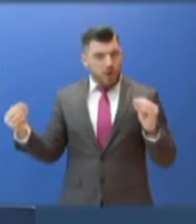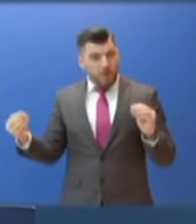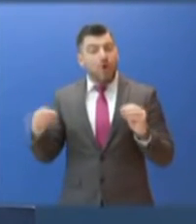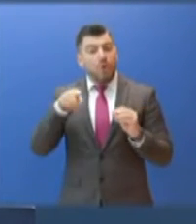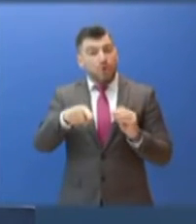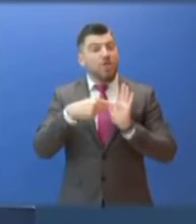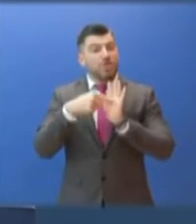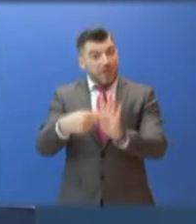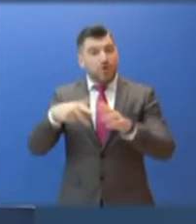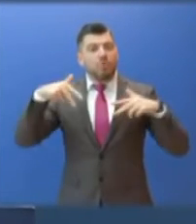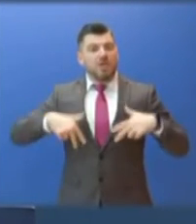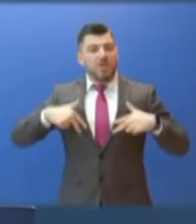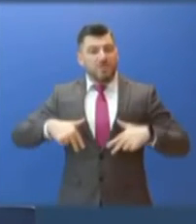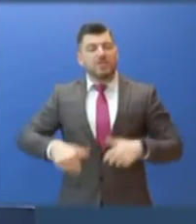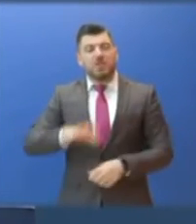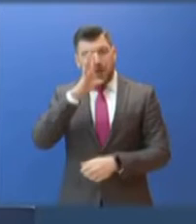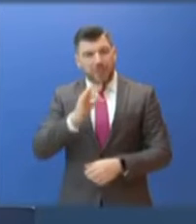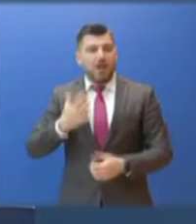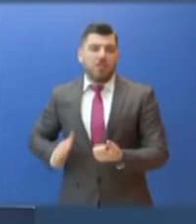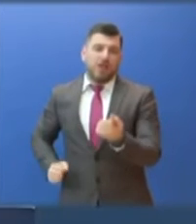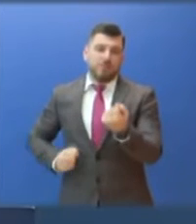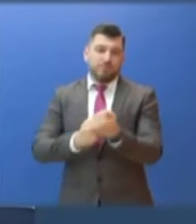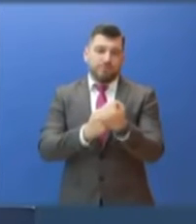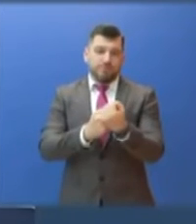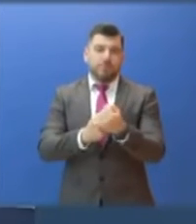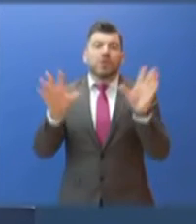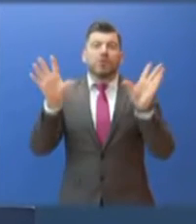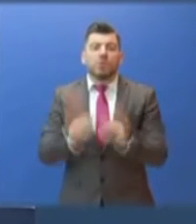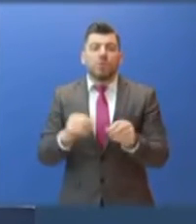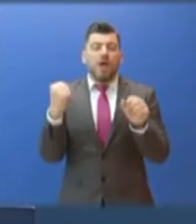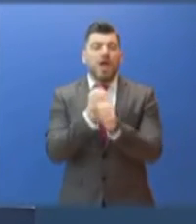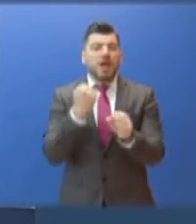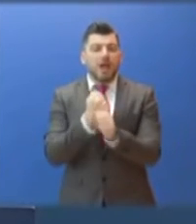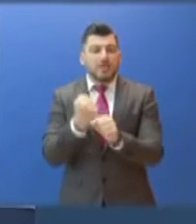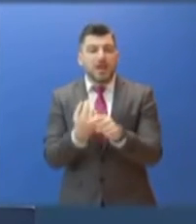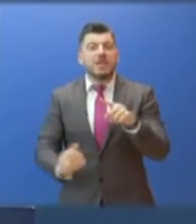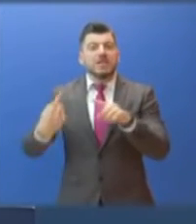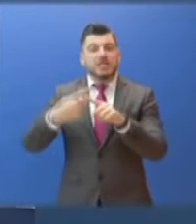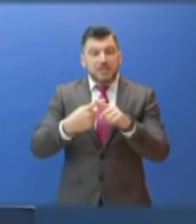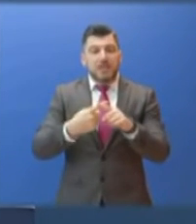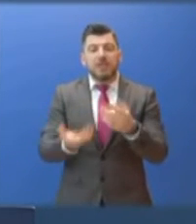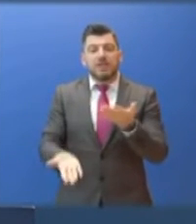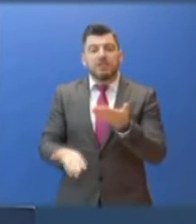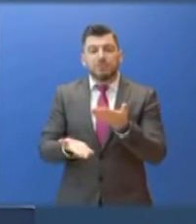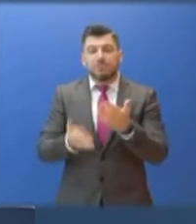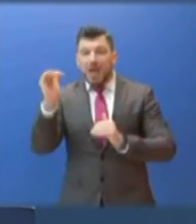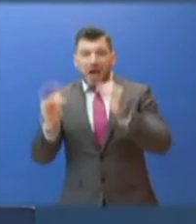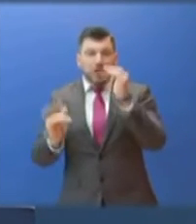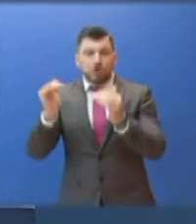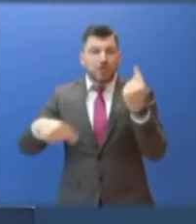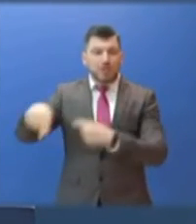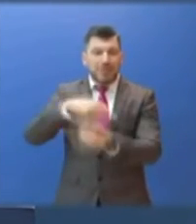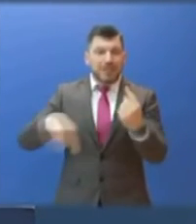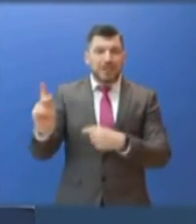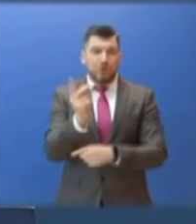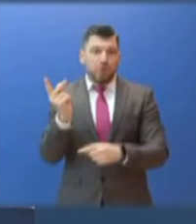απόδειξη του προοδευτικού προσήμου της κυβερνητικής πολιτικής σε ό,τι αφορά την εργασία αλλά και την καταπολέμηση των κοινωνικών ανισοτήτων. Τις